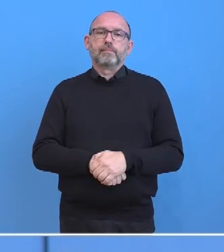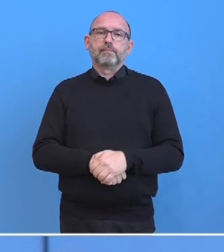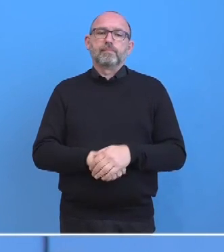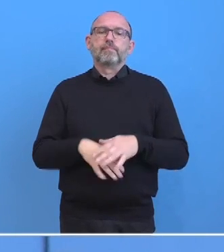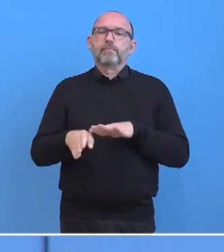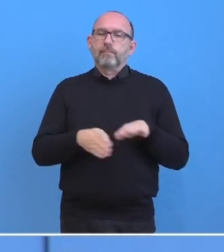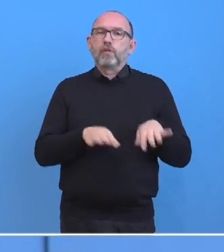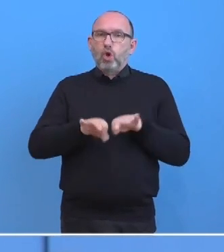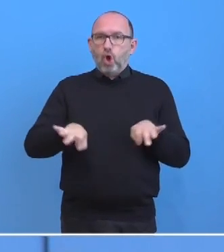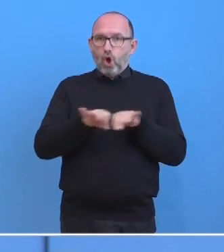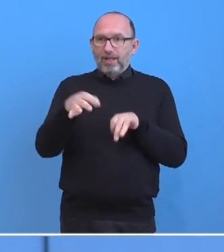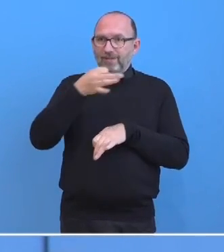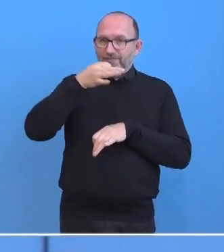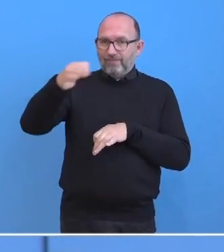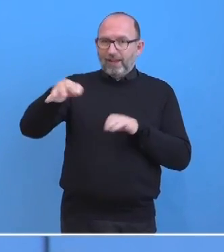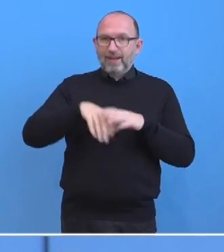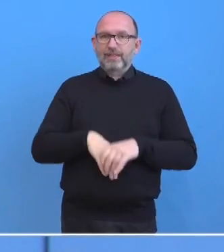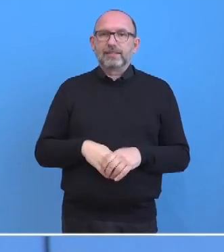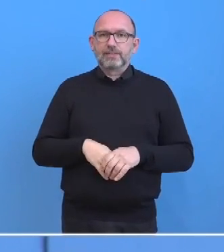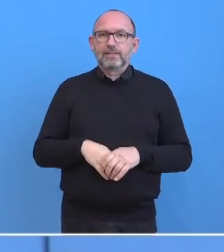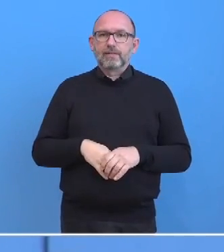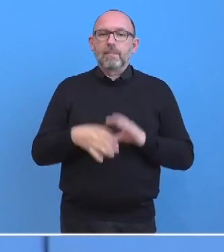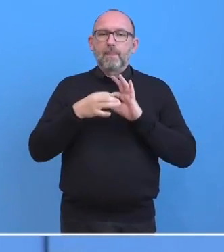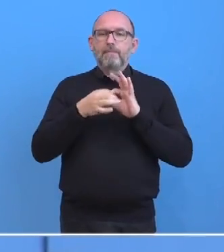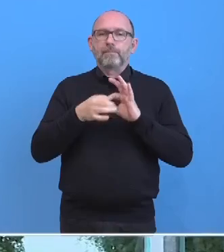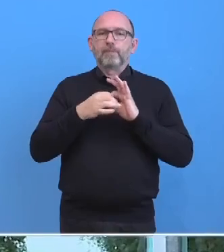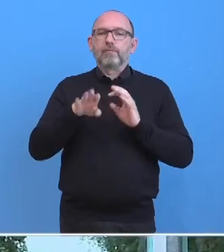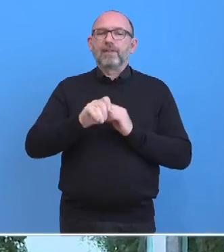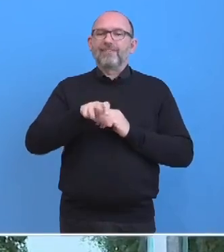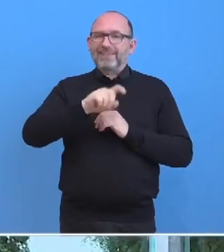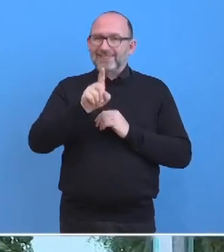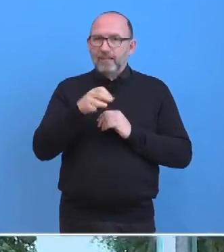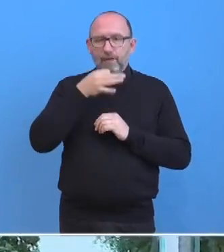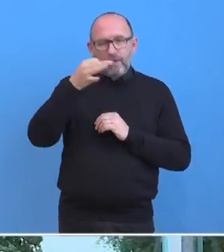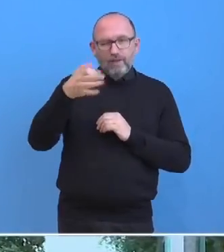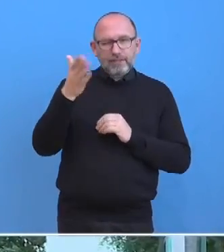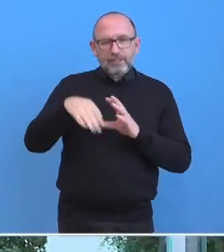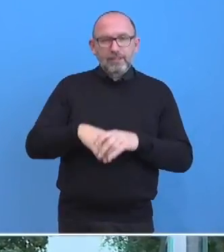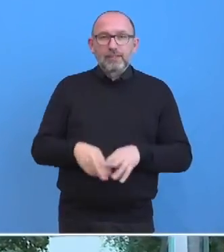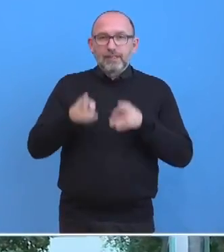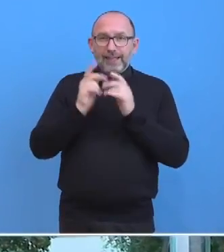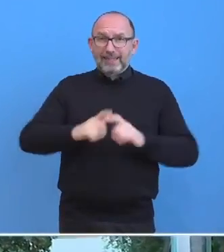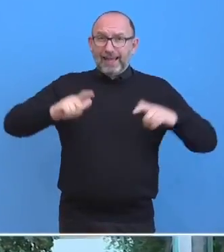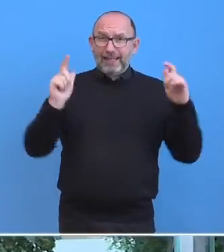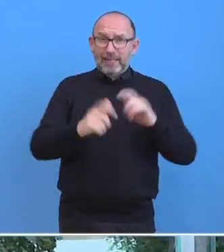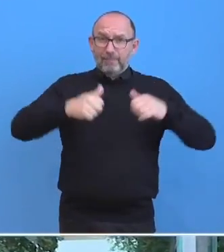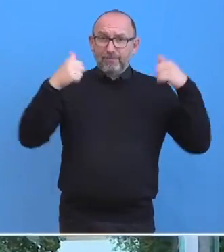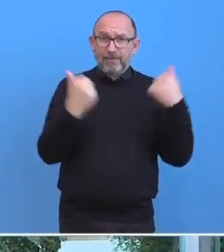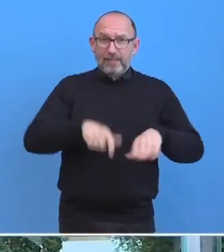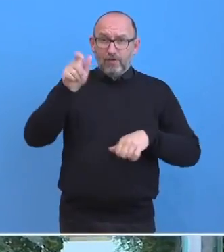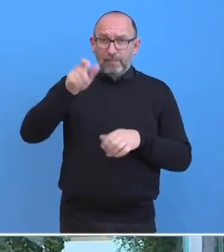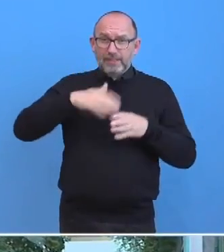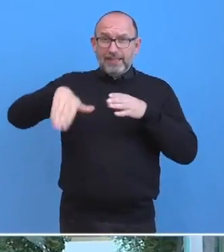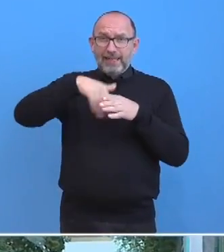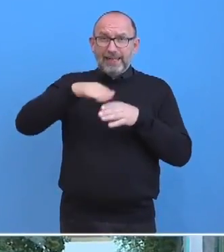Online fragt, verwandtes Thema, Corinna Budras von der FAZ. Ist es richtig, dass es eine Quarantänepflicht für Menschen aus inländischen